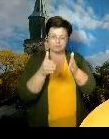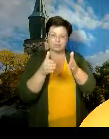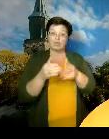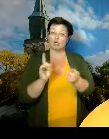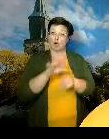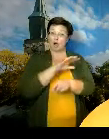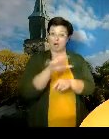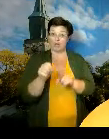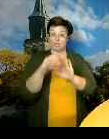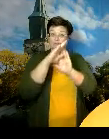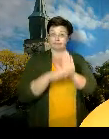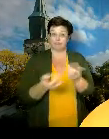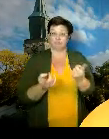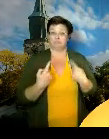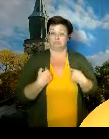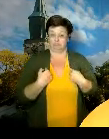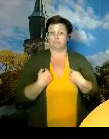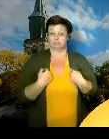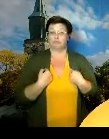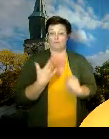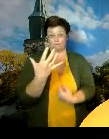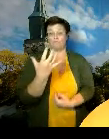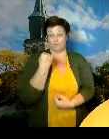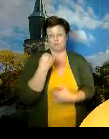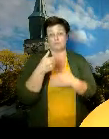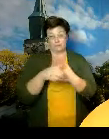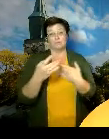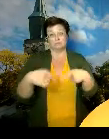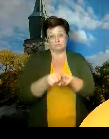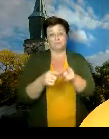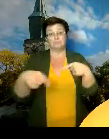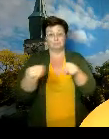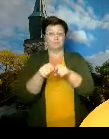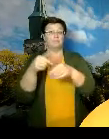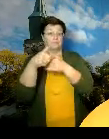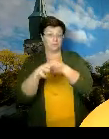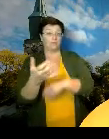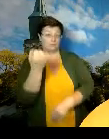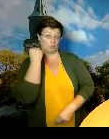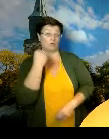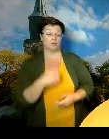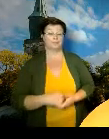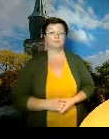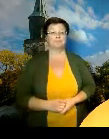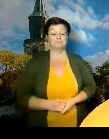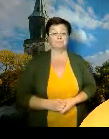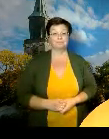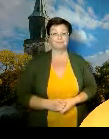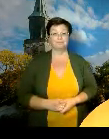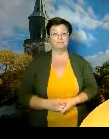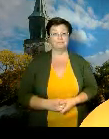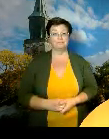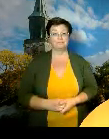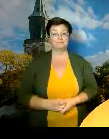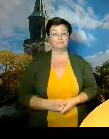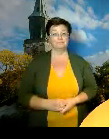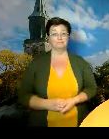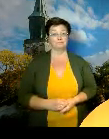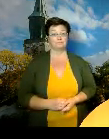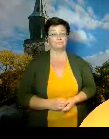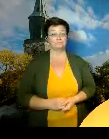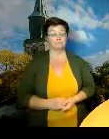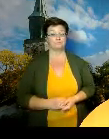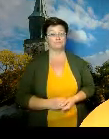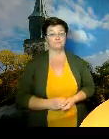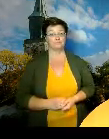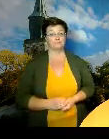noudatetaan, niin näitä voidaan sitten normaalisti tai näissä aloissa normaalisti nyt